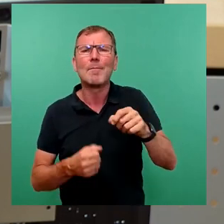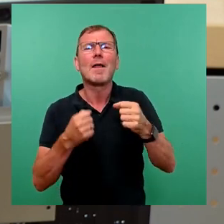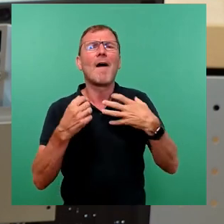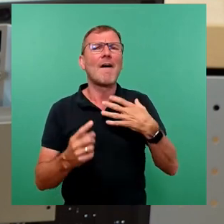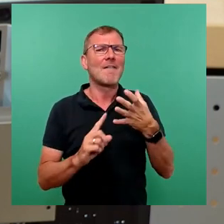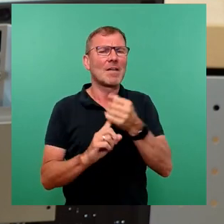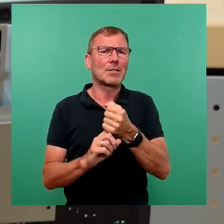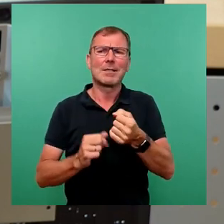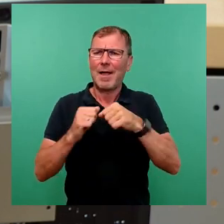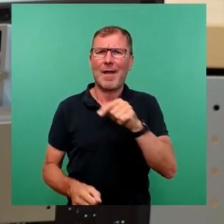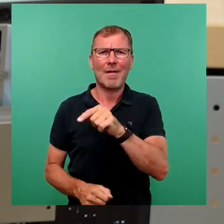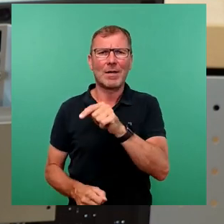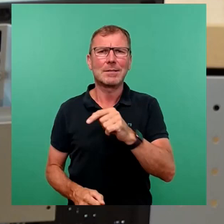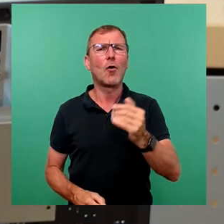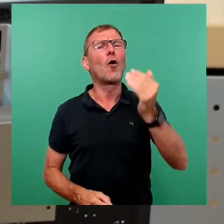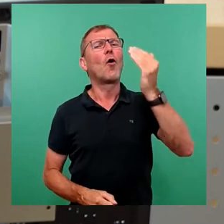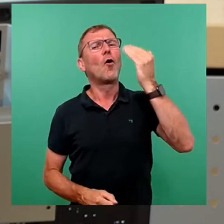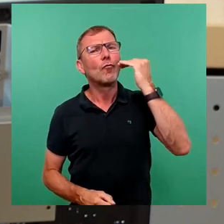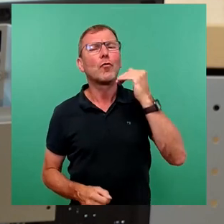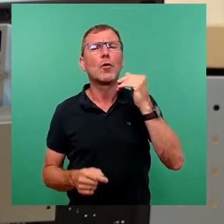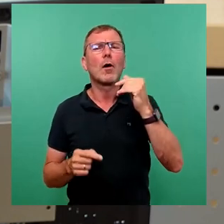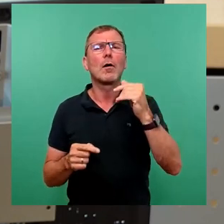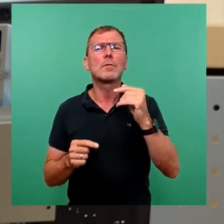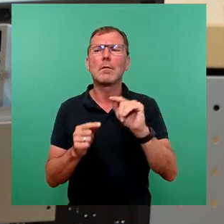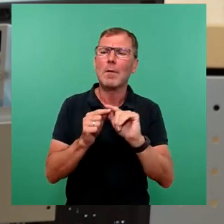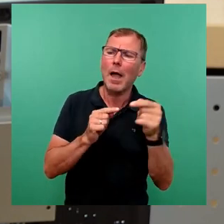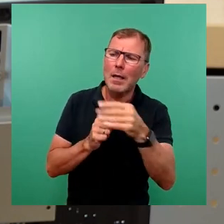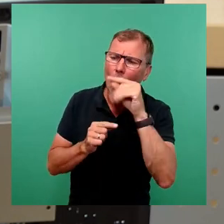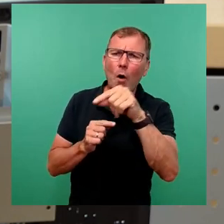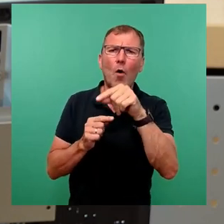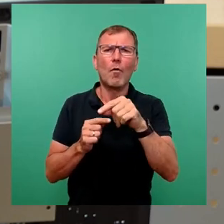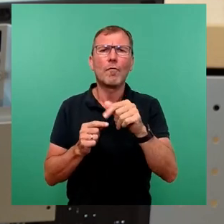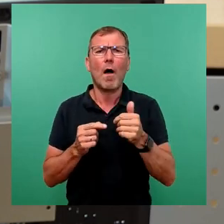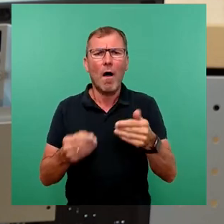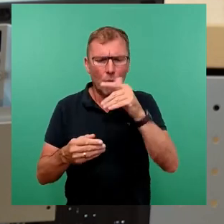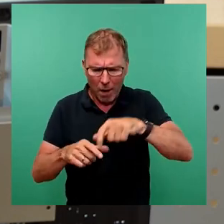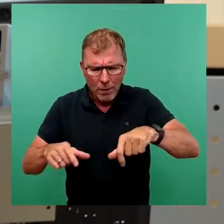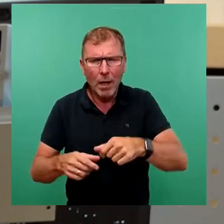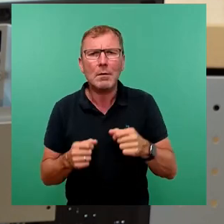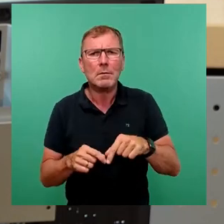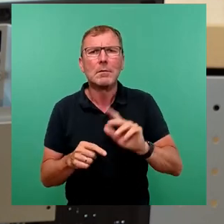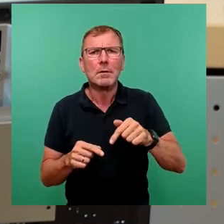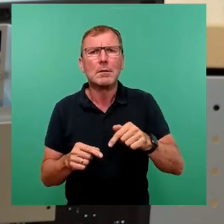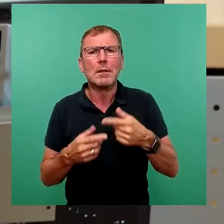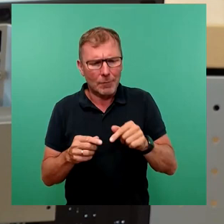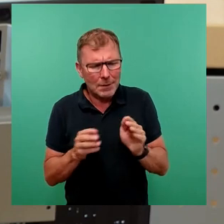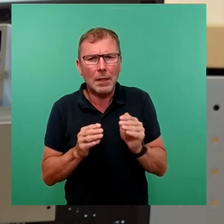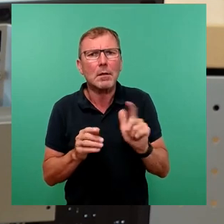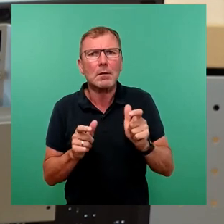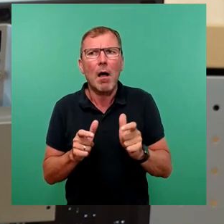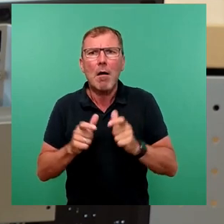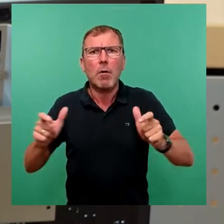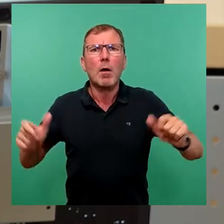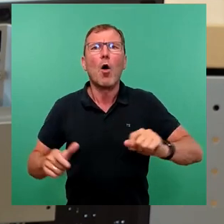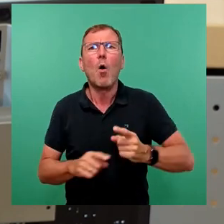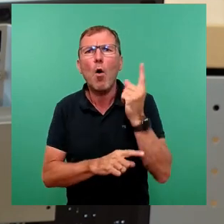dass diese Feste, die früher zumeist auf Hinterhöfen oder in Vorgärten entstanden sind, in den vergangenen Jahren einem zum Teil unerträglichen höher, schneller,